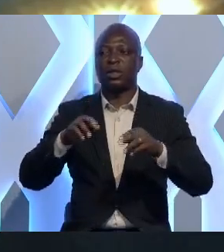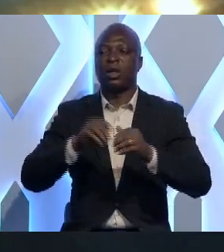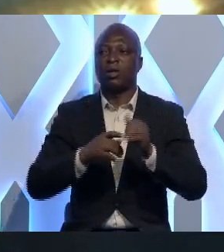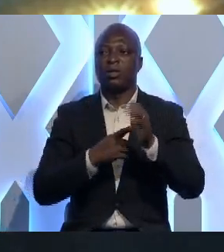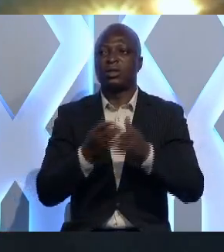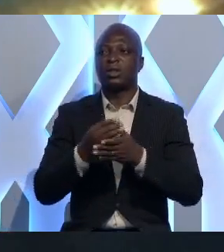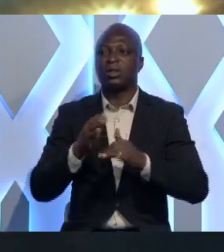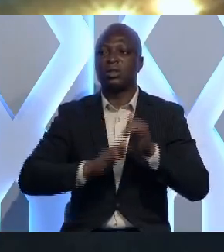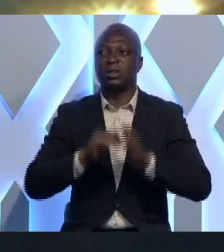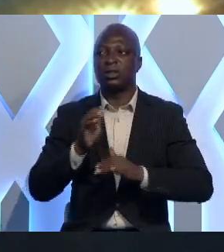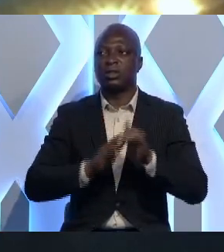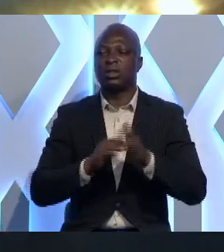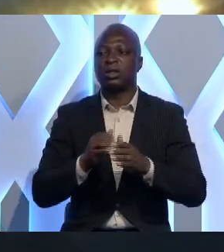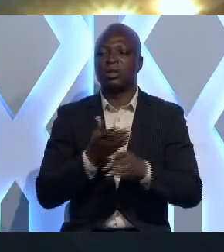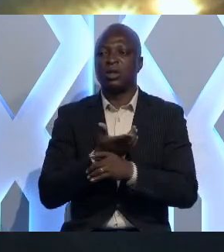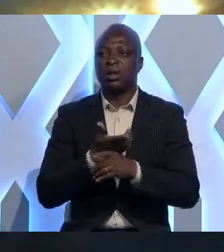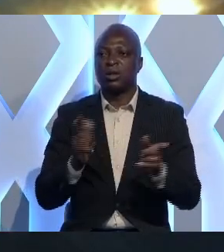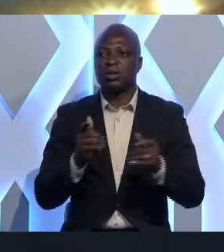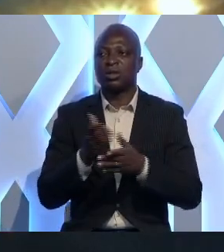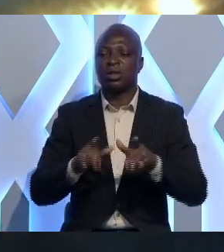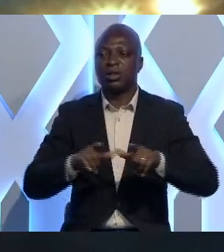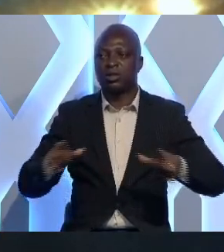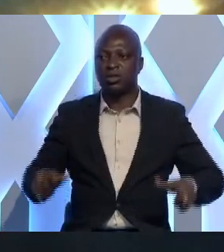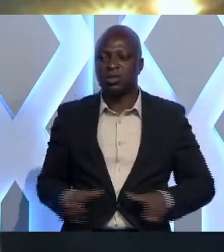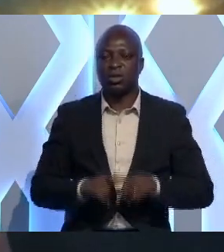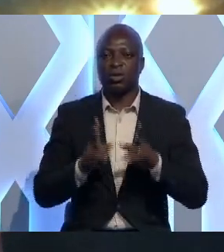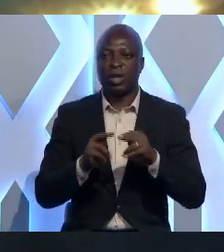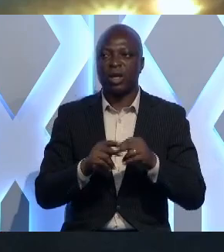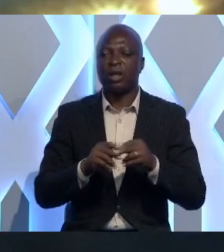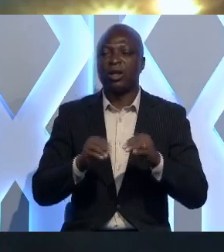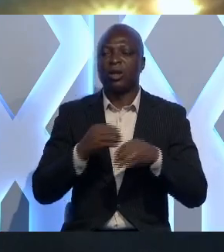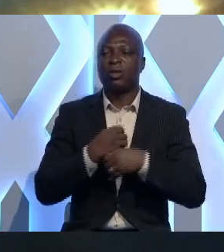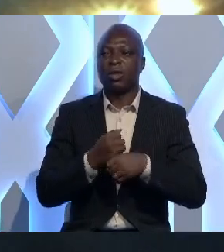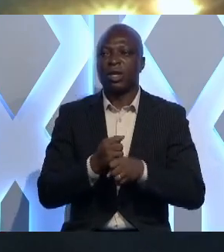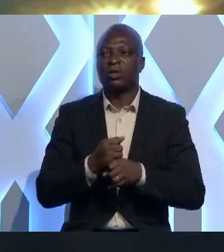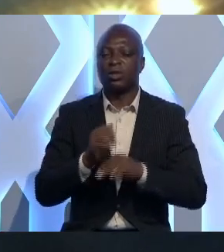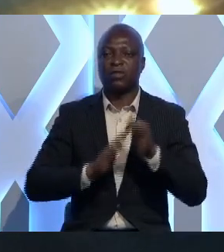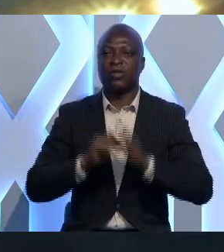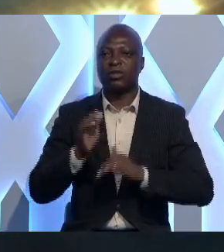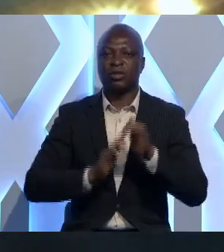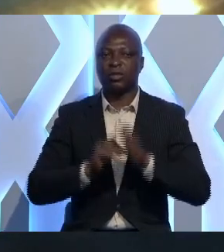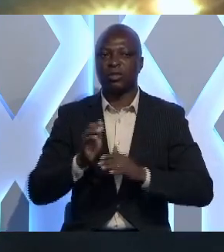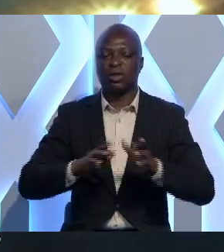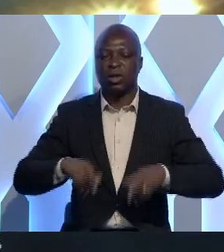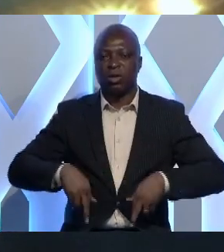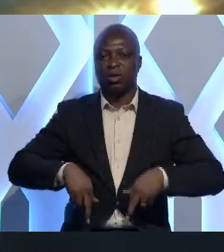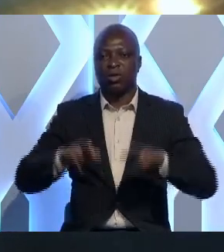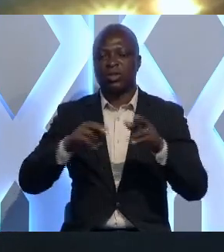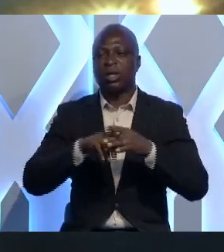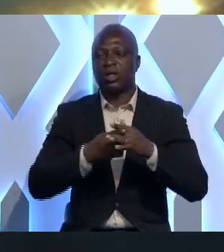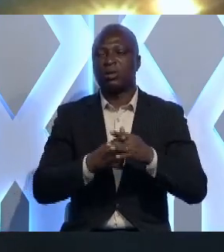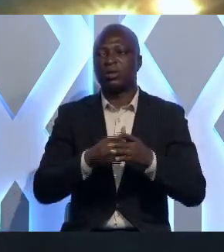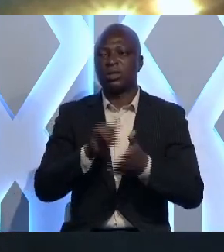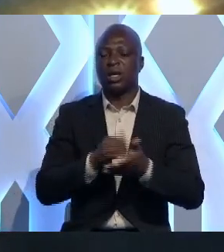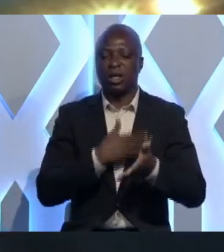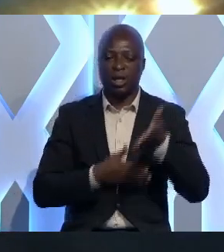différents chantiers de désenclavement des zones rurales et de mise en place d'infrastructures routières. Entamer ça